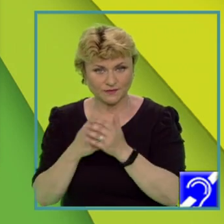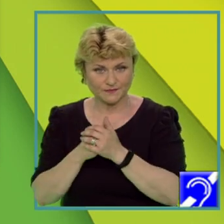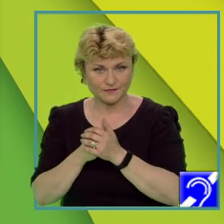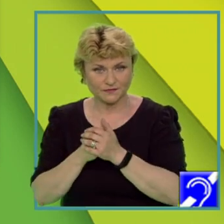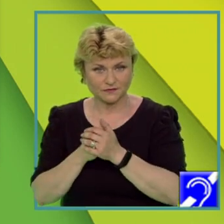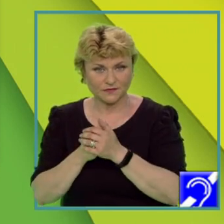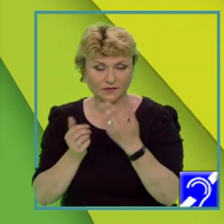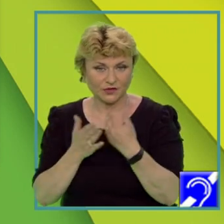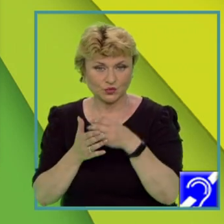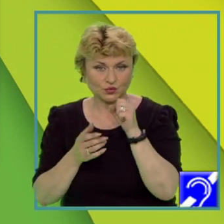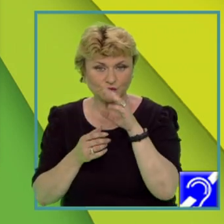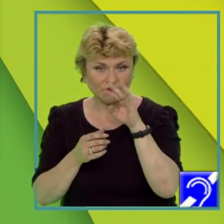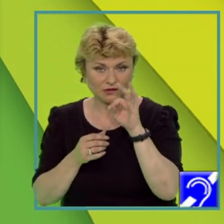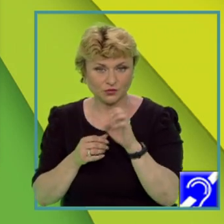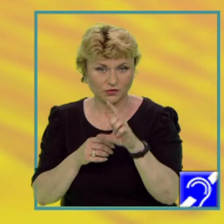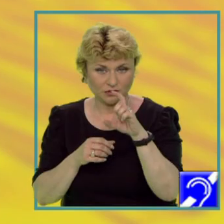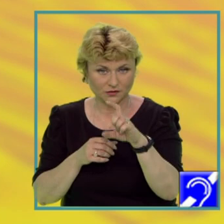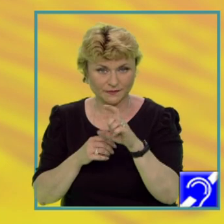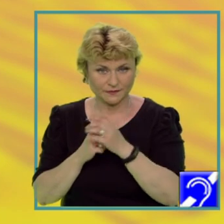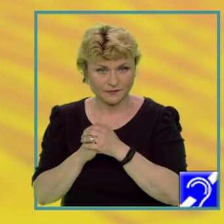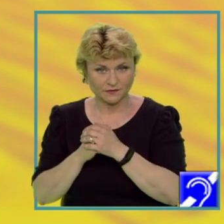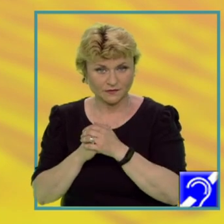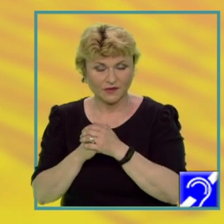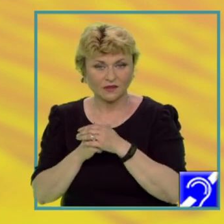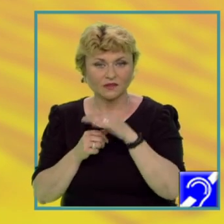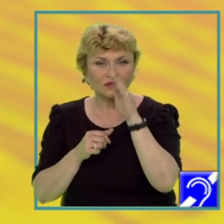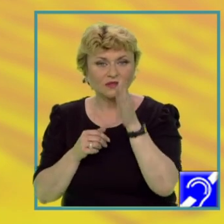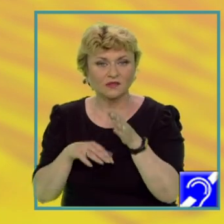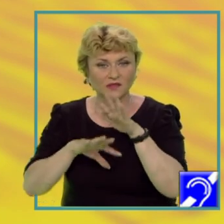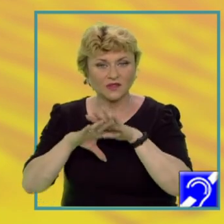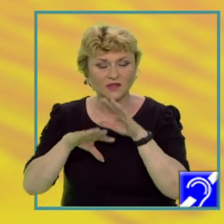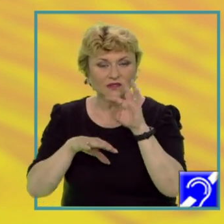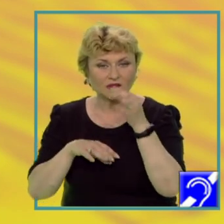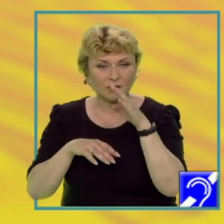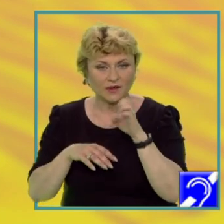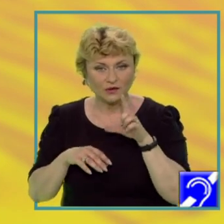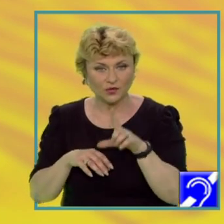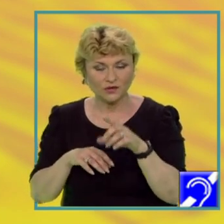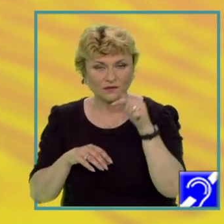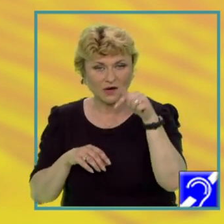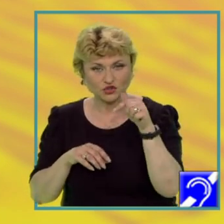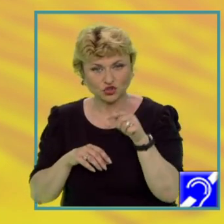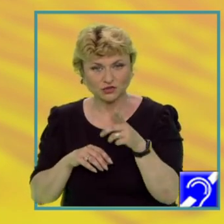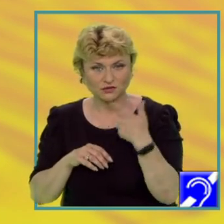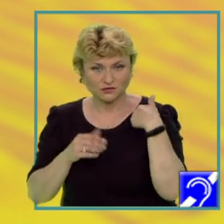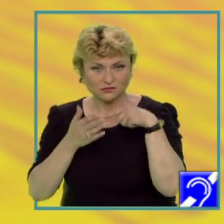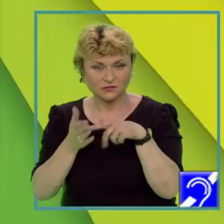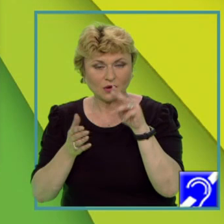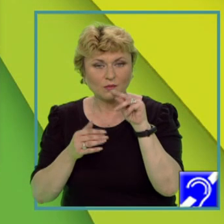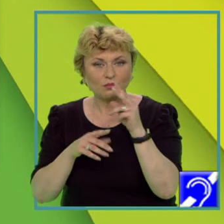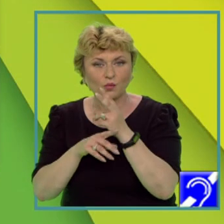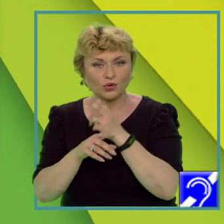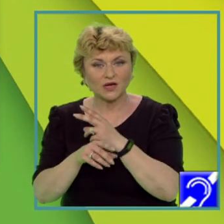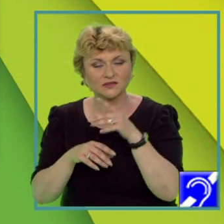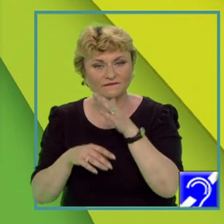subiectul C. D. Tabelul de mai jos prezintă câteva date demografice ale populației Franței.